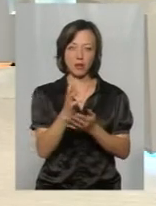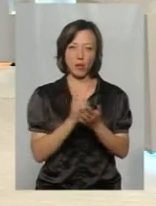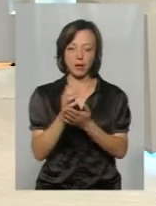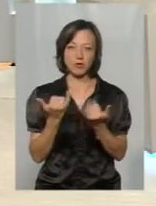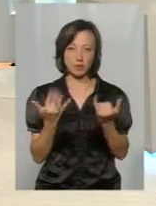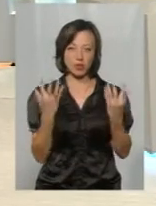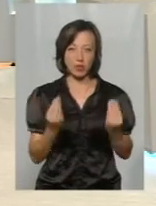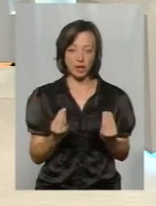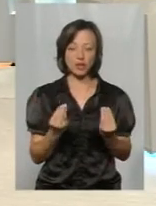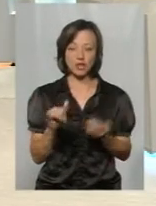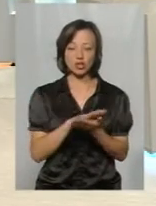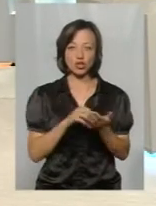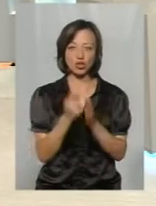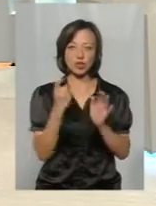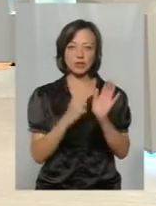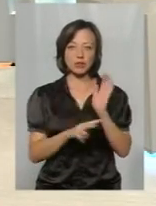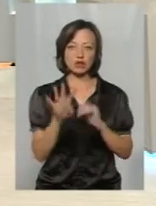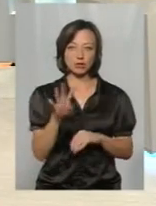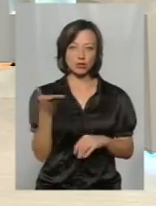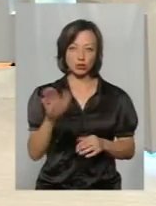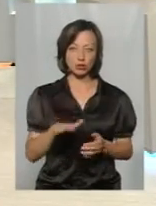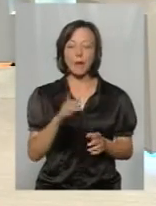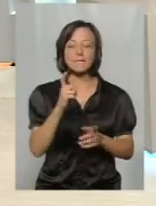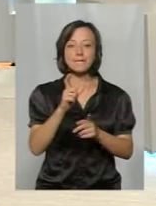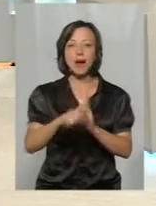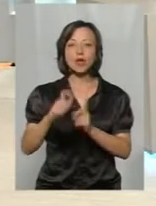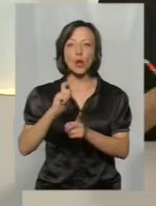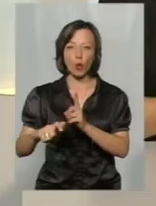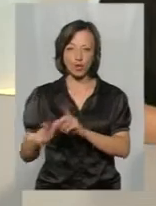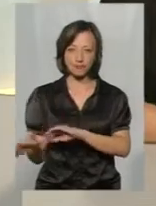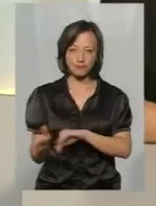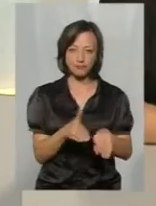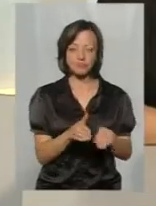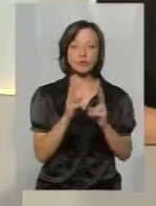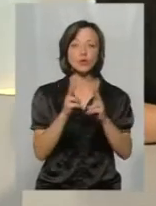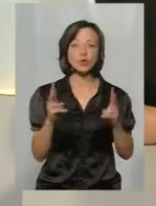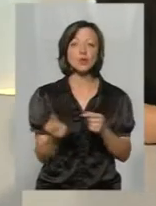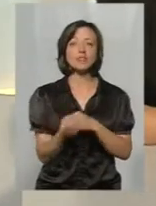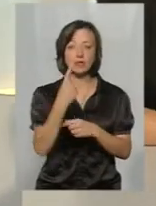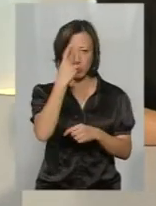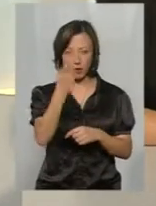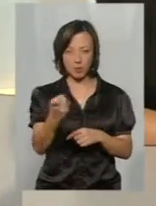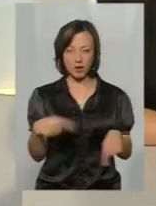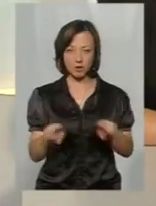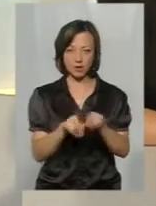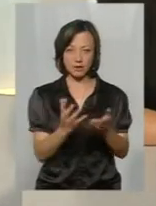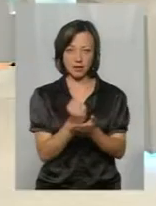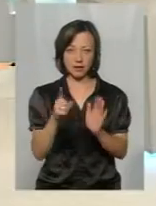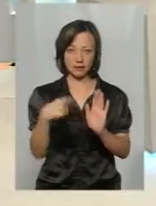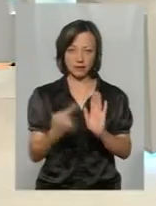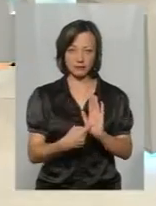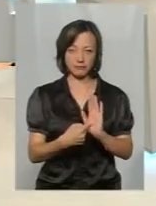сьогоднішній день і знищено 174 патрони. Хто ж і звідки найчастіше повідомляє про такі знахідки?